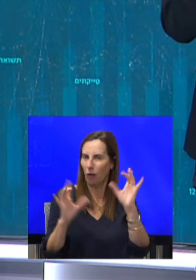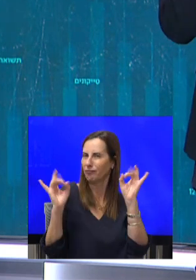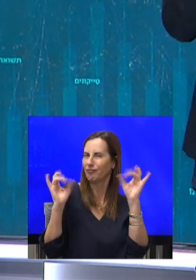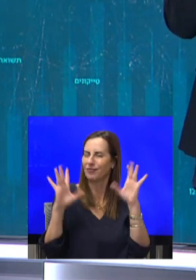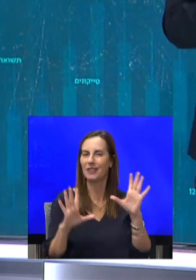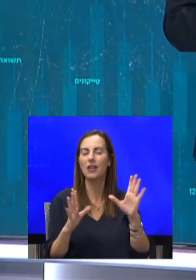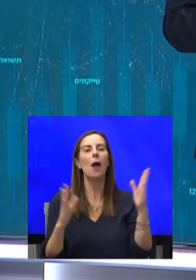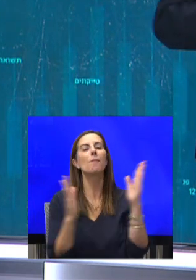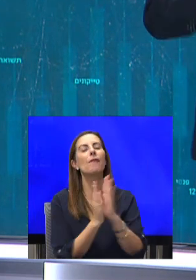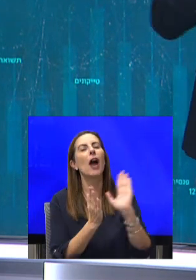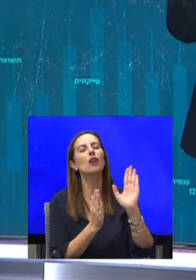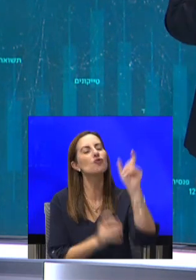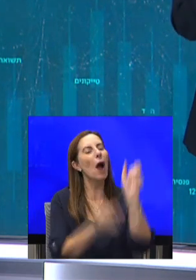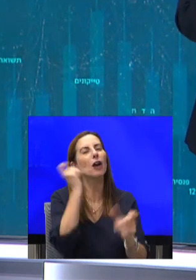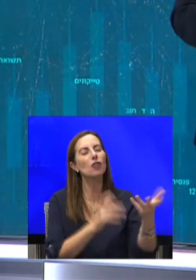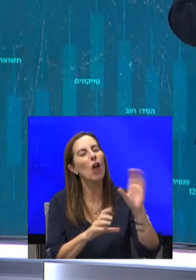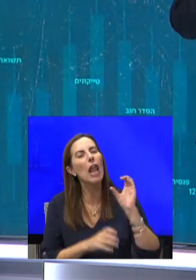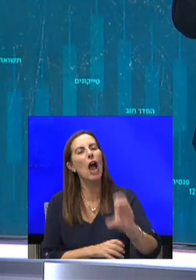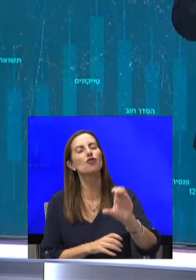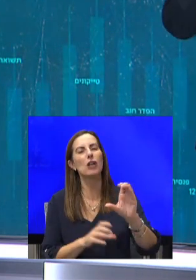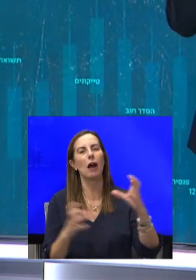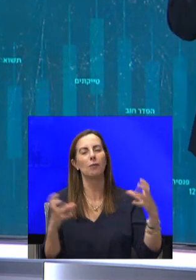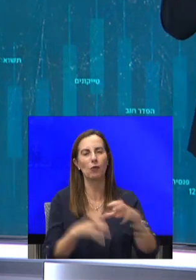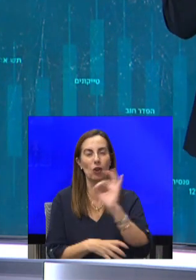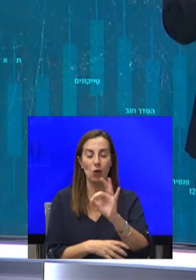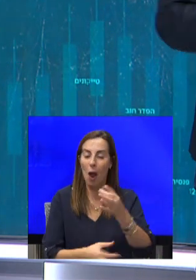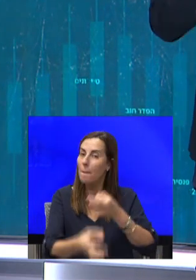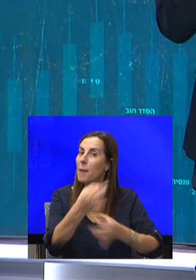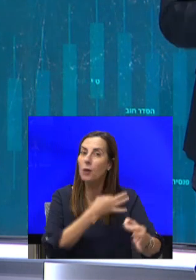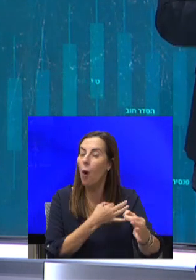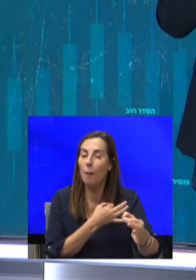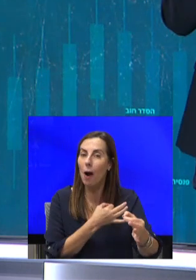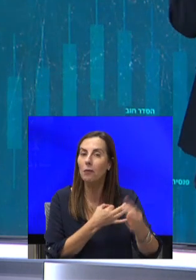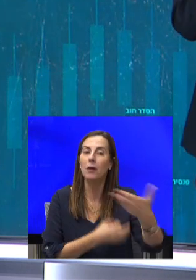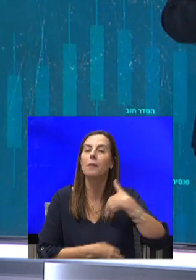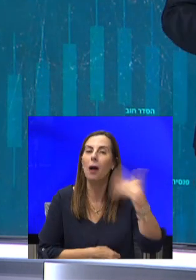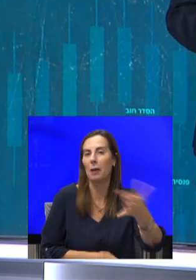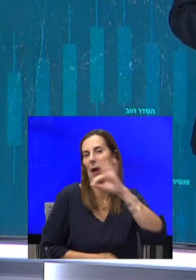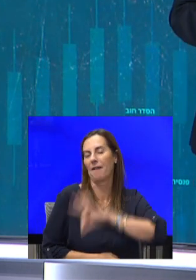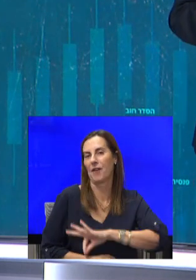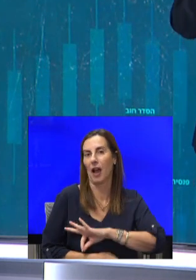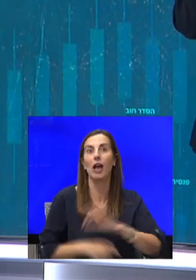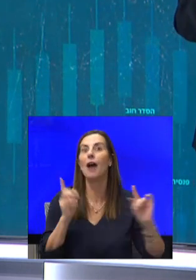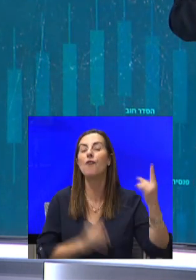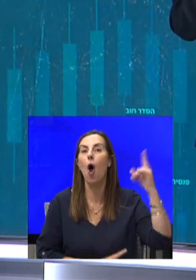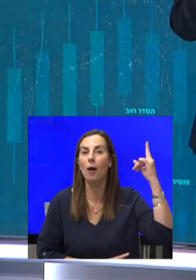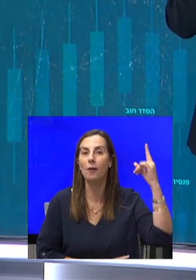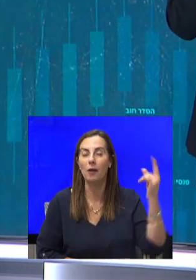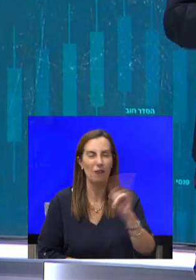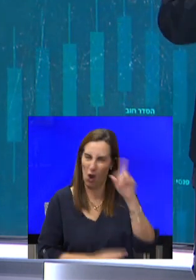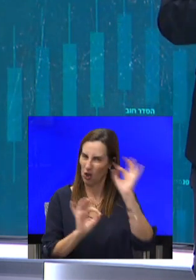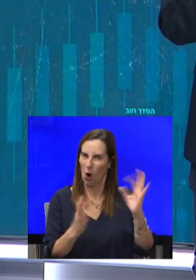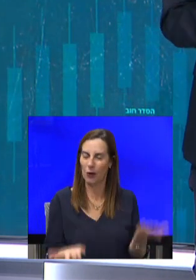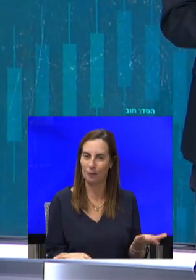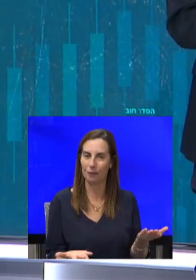אנשים להשקיע בקרן שלו. בתמורה הוא מבטיח להם שיקבלו צועות גבוהות מאוד ולא ריאליות. כי כדי שהמשקיעים